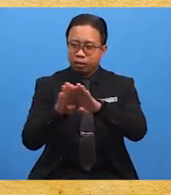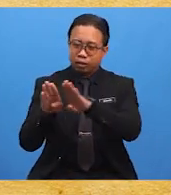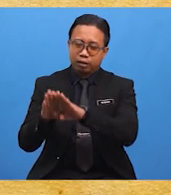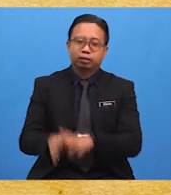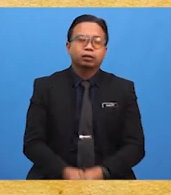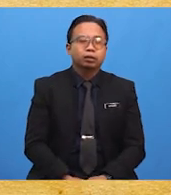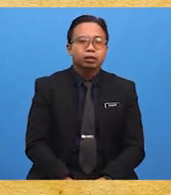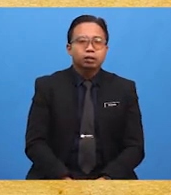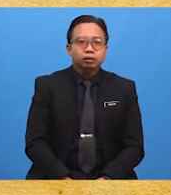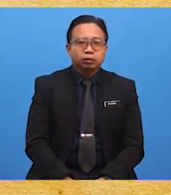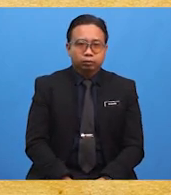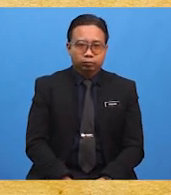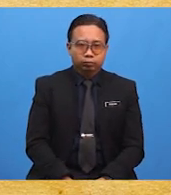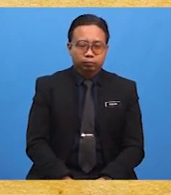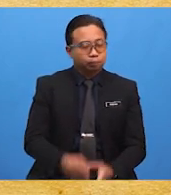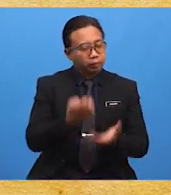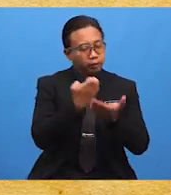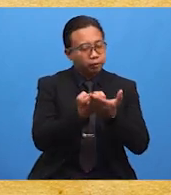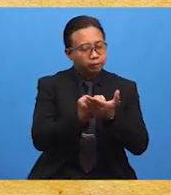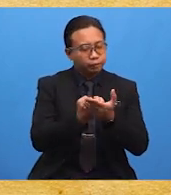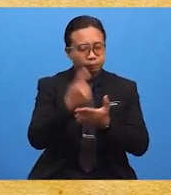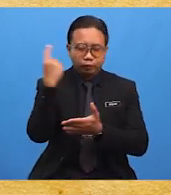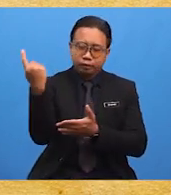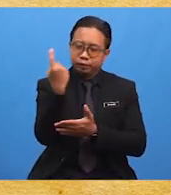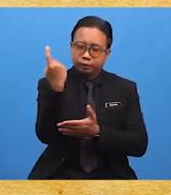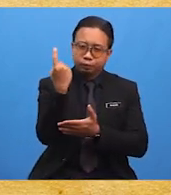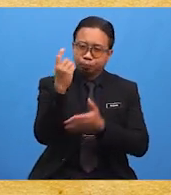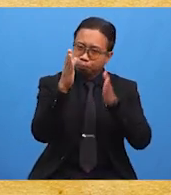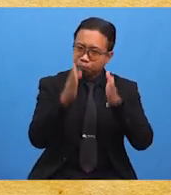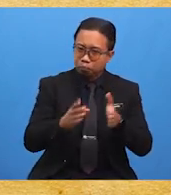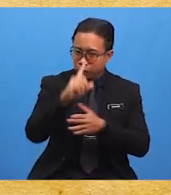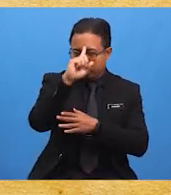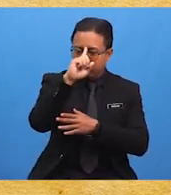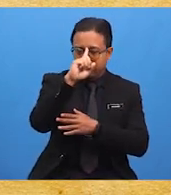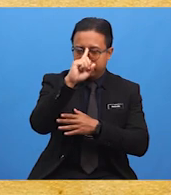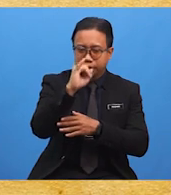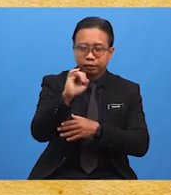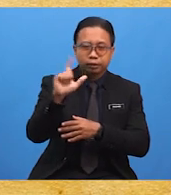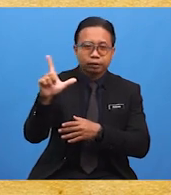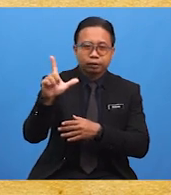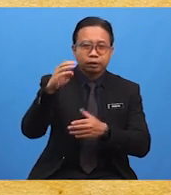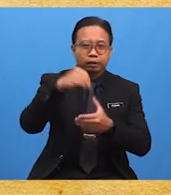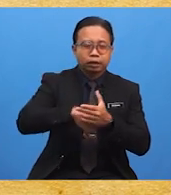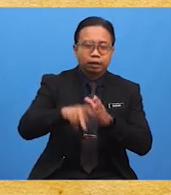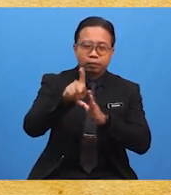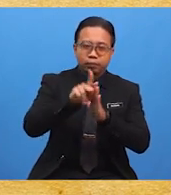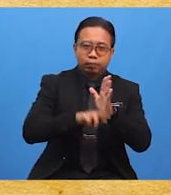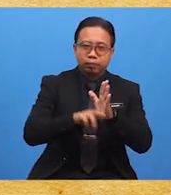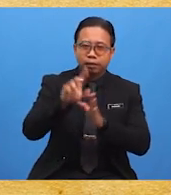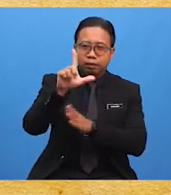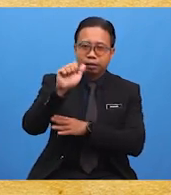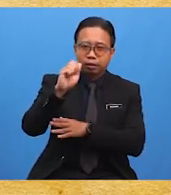Kegiatan ekonomi yang sering diceburi oleh orang India adalah dalam sektor perladangan,